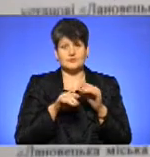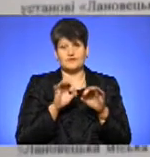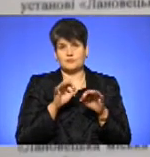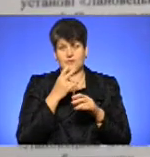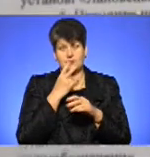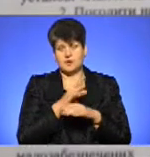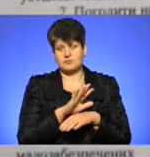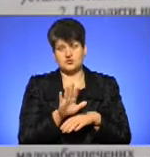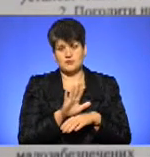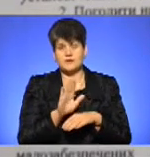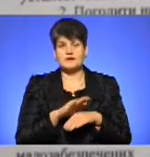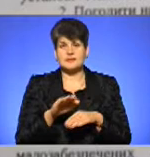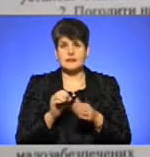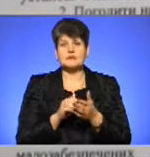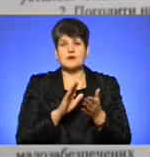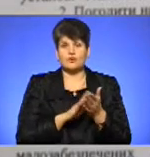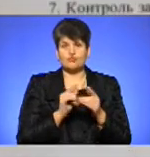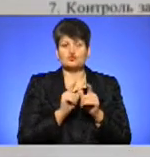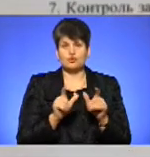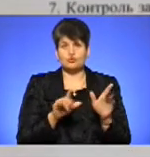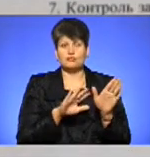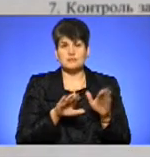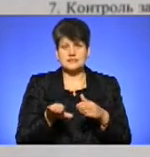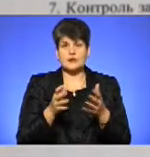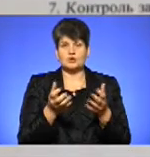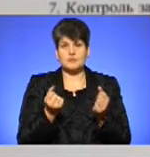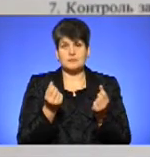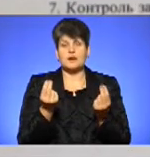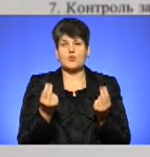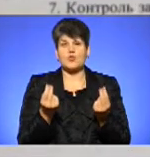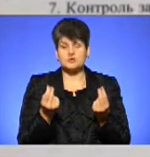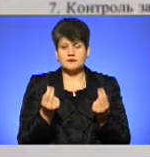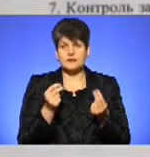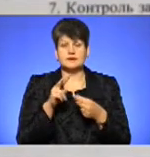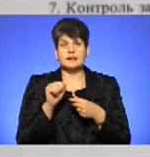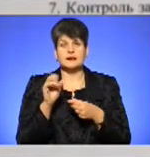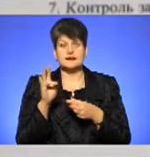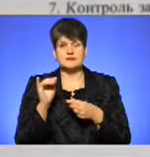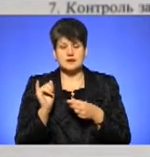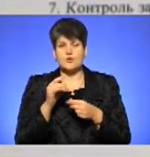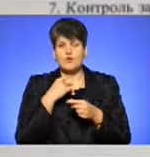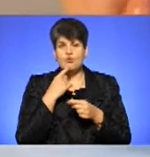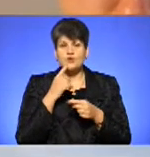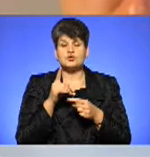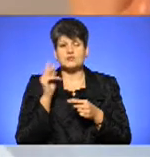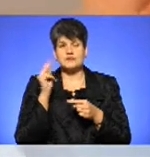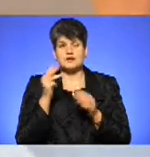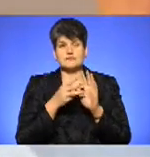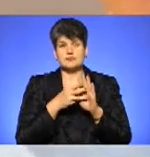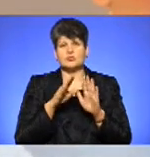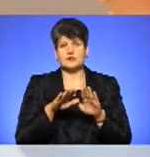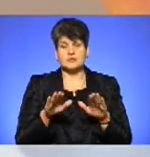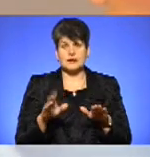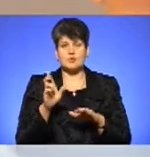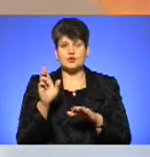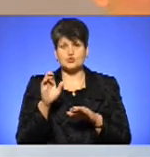передбачає. Дітей зарахують до школи лише після отримання коштів. У Ланівцях кажуть, що за навчання вісьмого дітей у цьому році